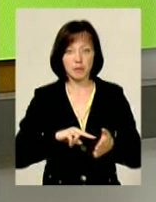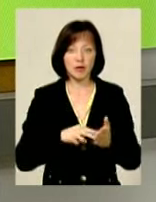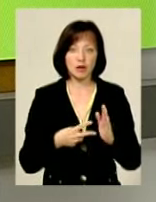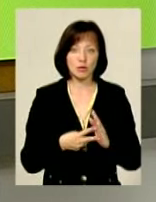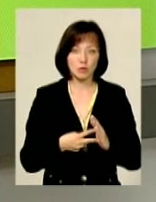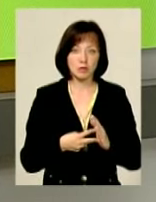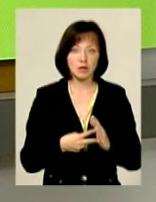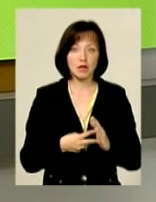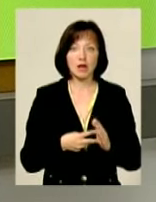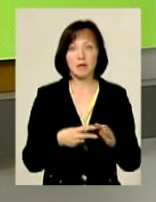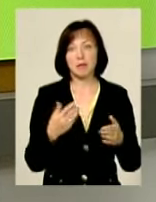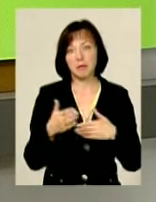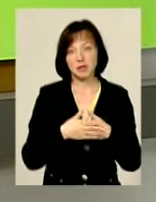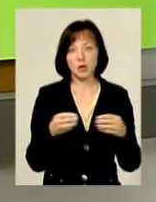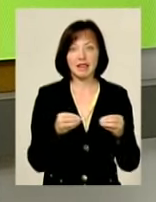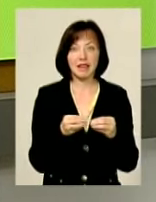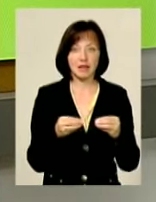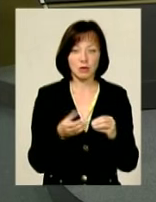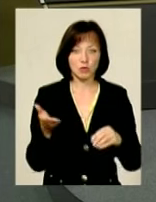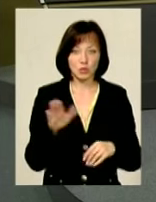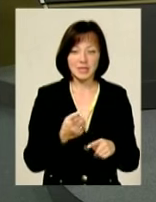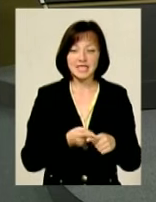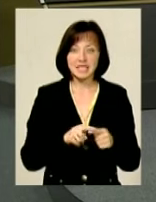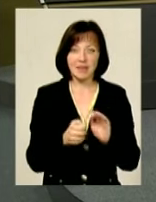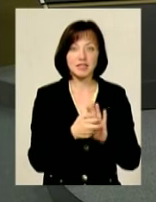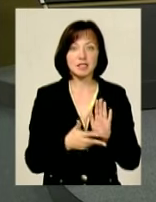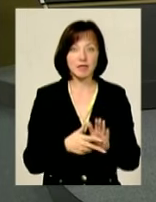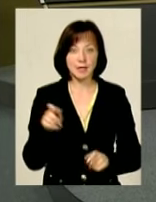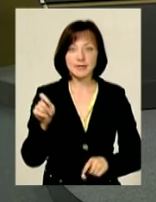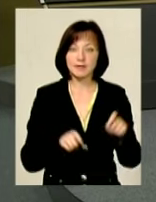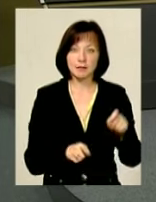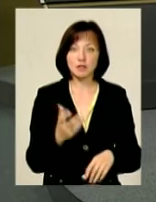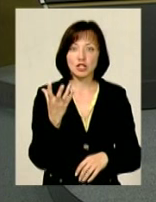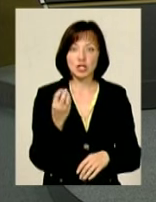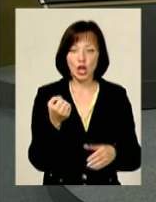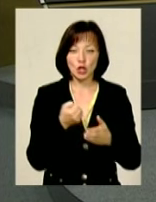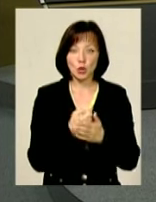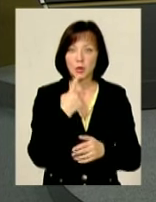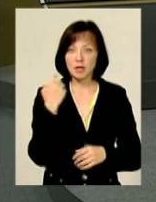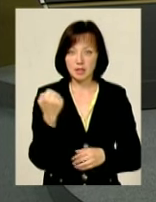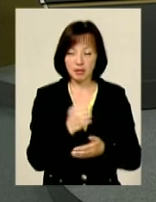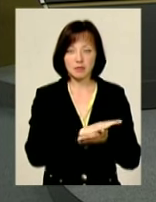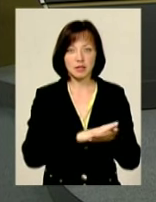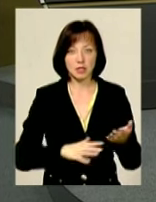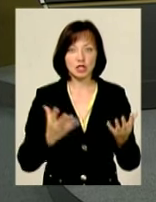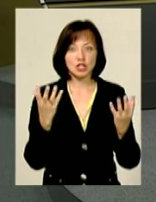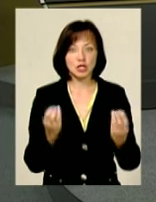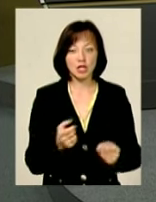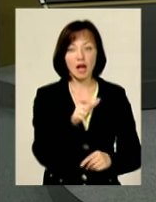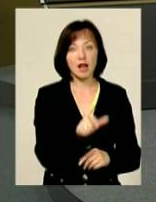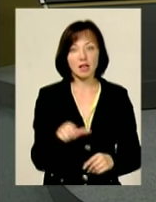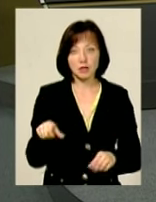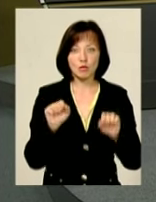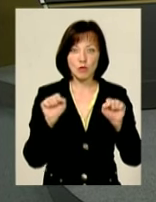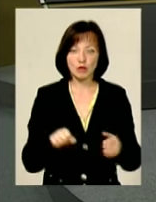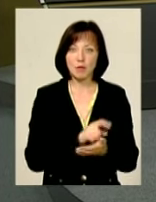десь п'ять десяток вже вистав. Тобто цей 18-й фестиваль ще до неділі протриває? Так. Тобто ще глядачі можуть